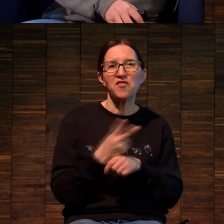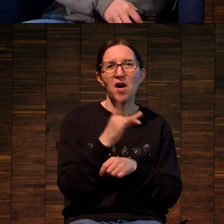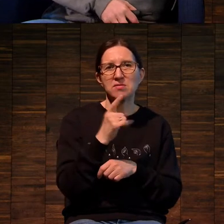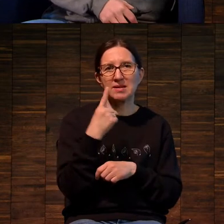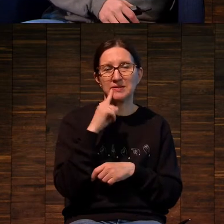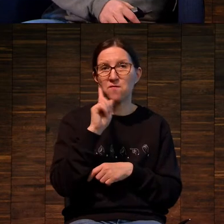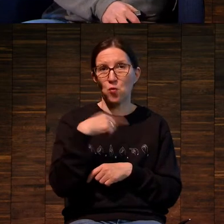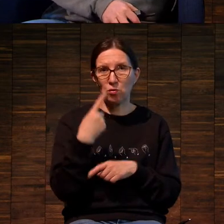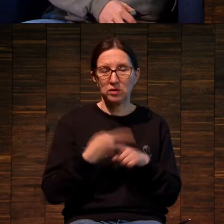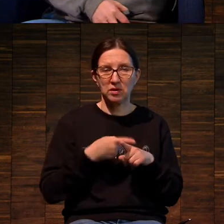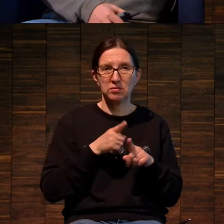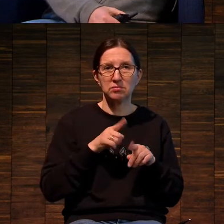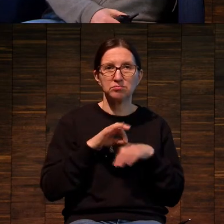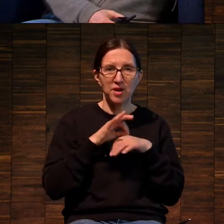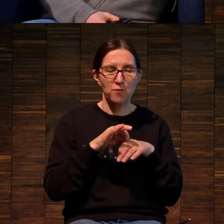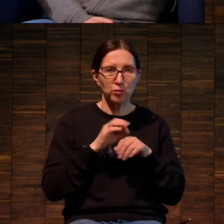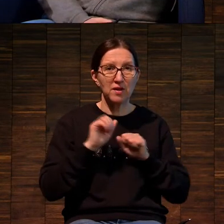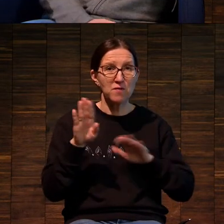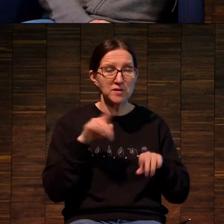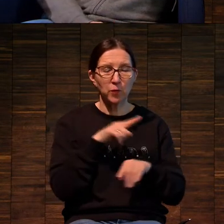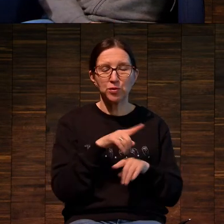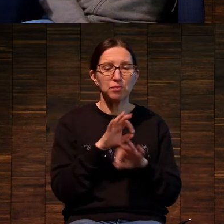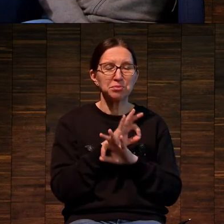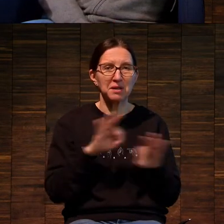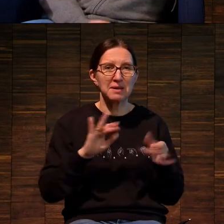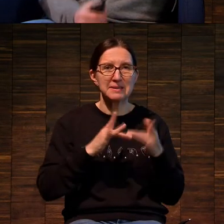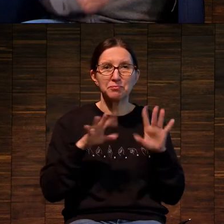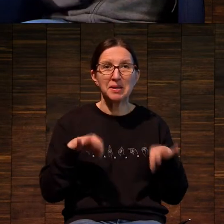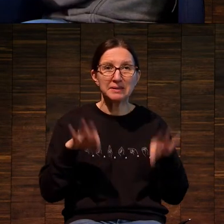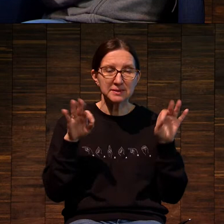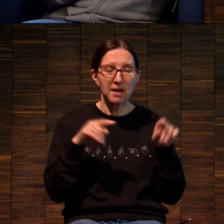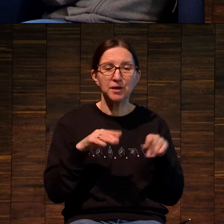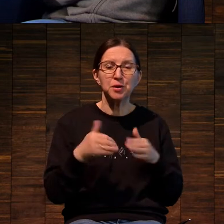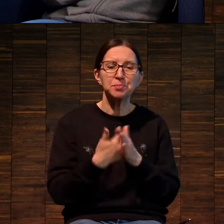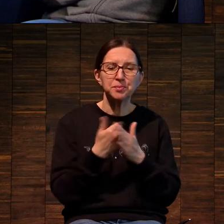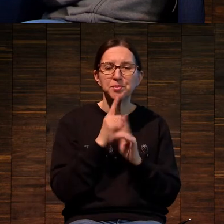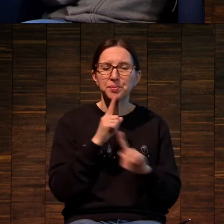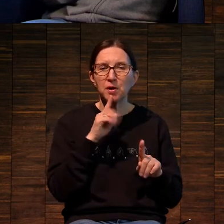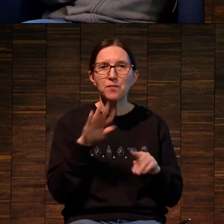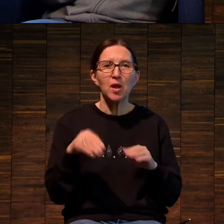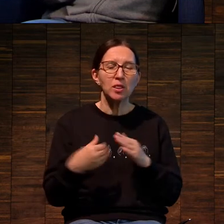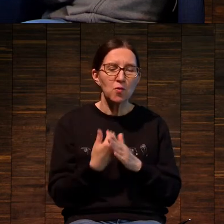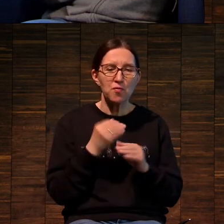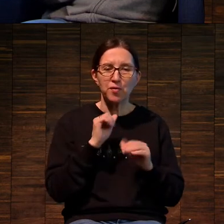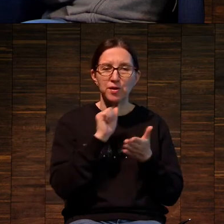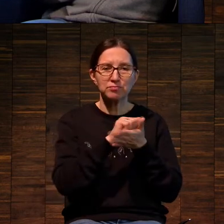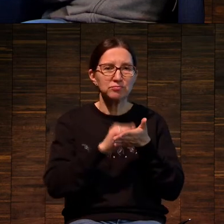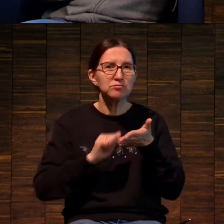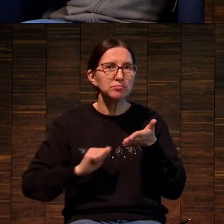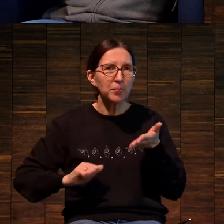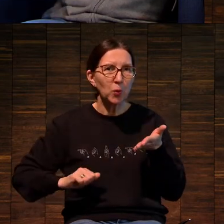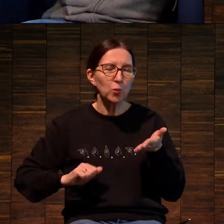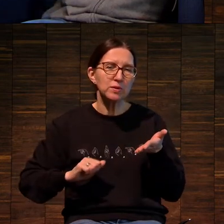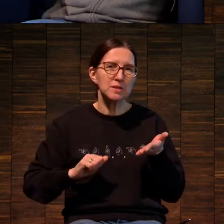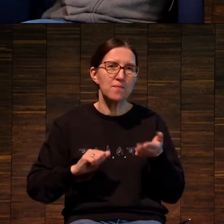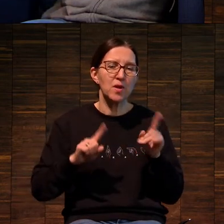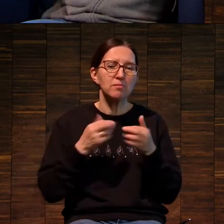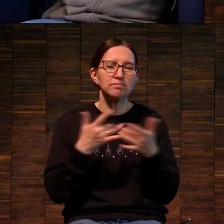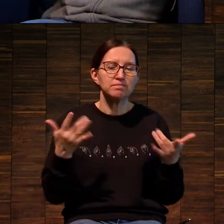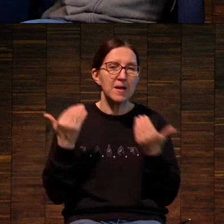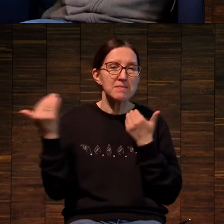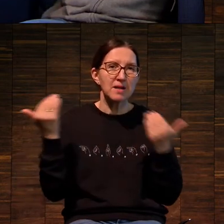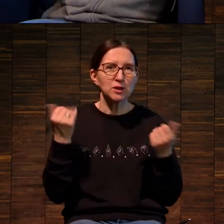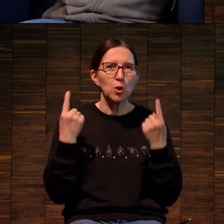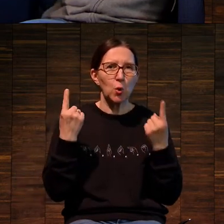год. И у них прекрасный совершенно сайт вот со всеми вот этими новинками, со всей свежатиной от разных